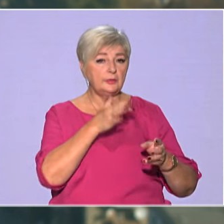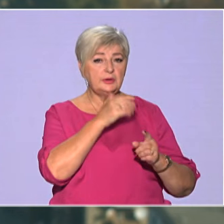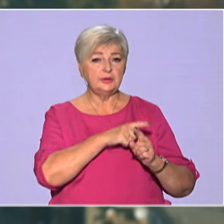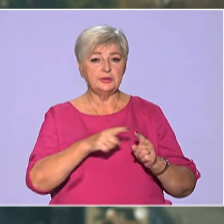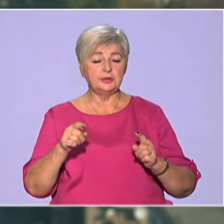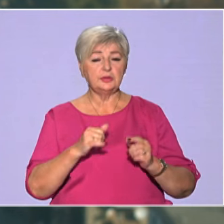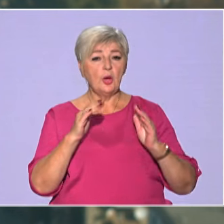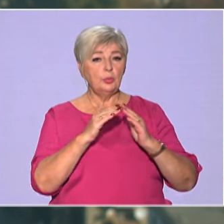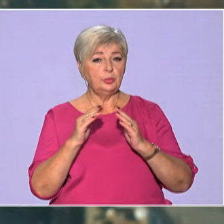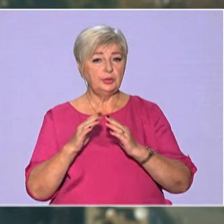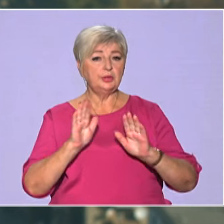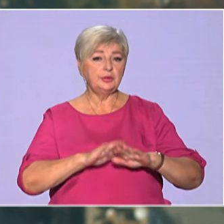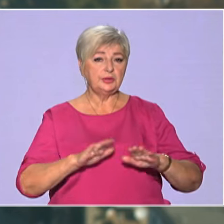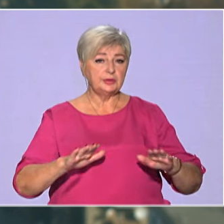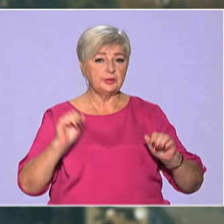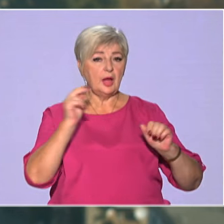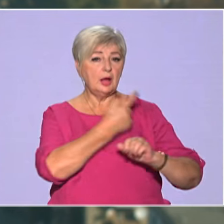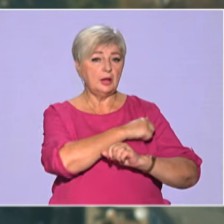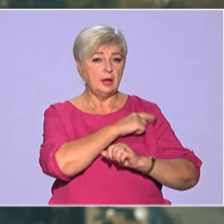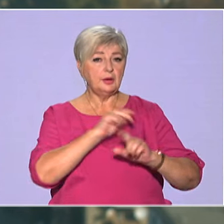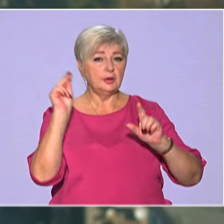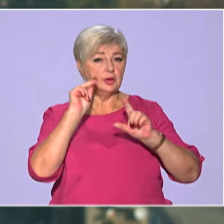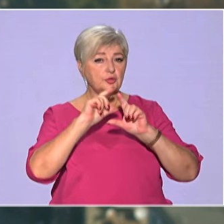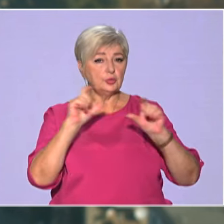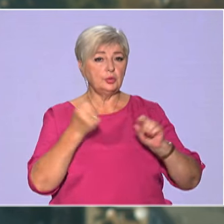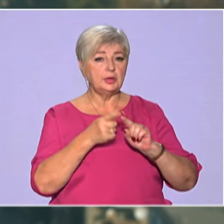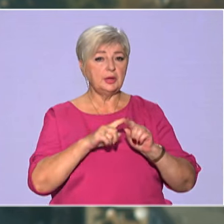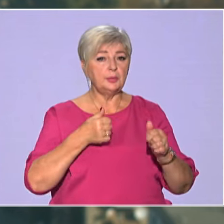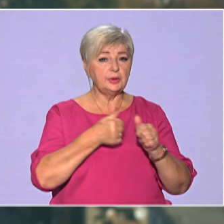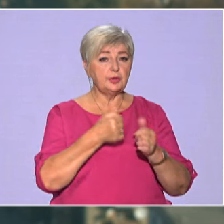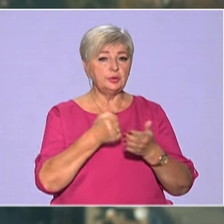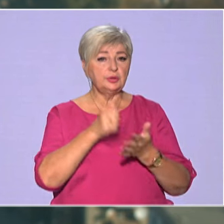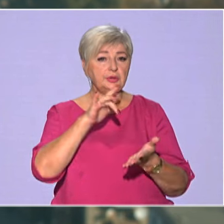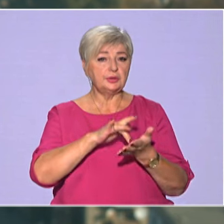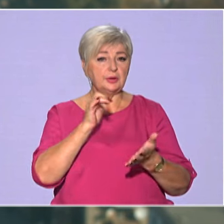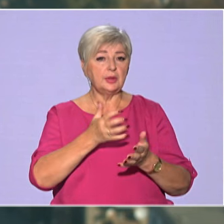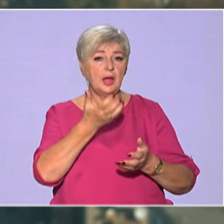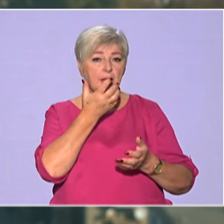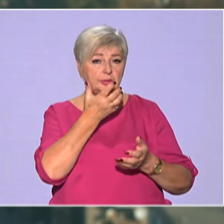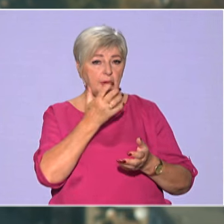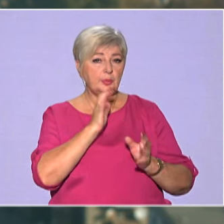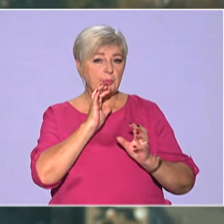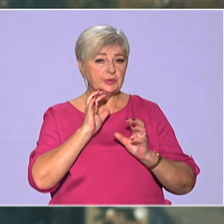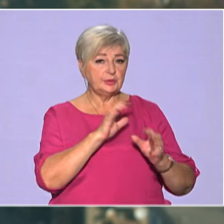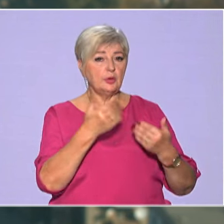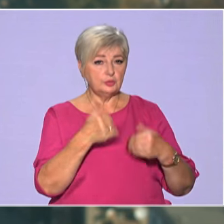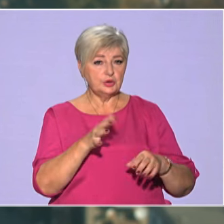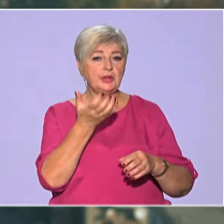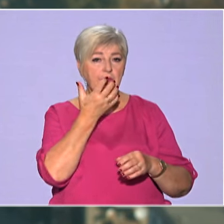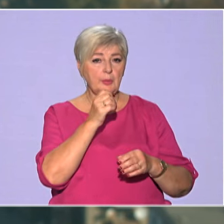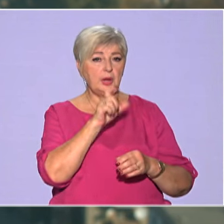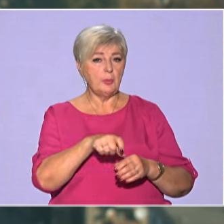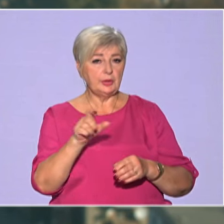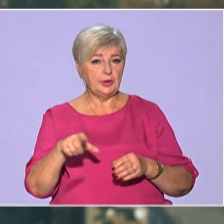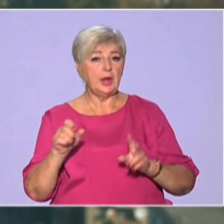сезон. У будинках, дитсадках, лікарнях та школах, які приєднані до централізованого теплопостачання, вже теплі батареї.